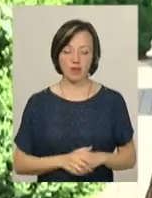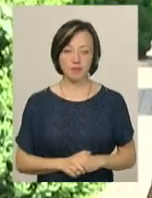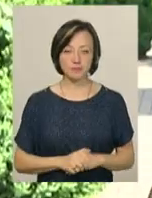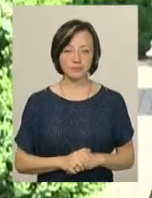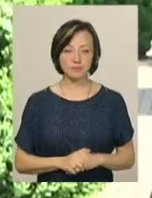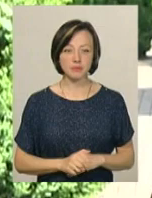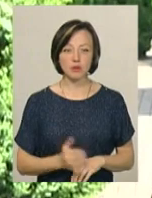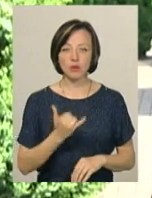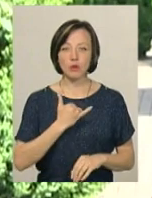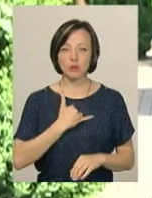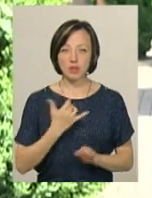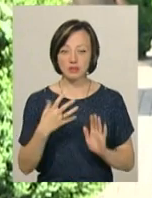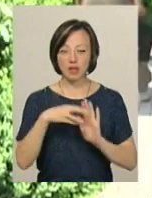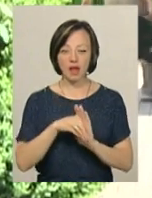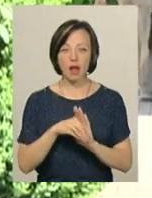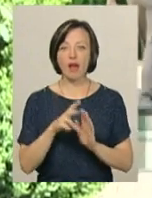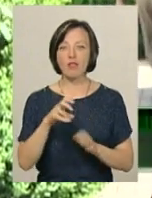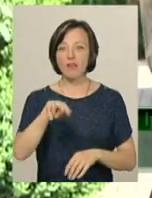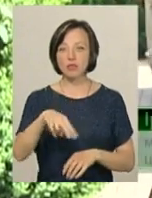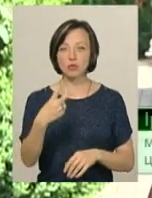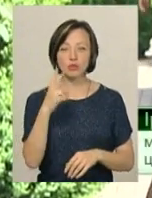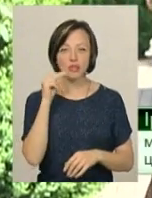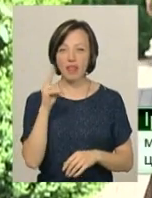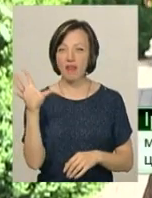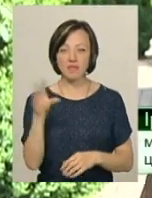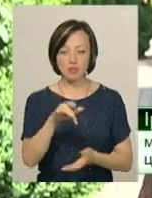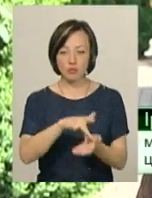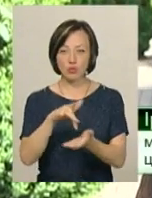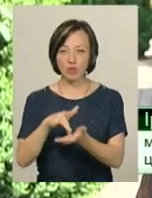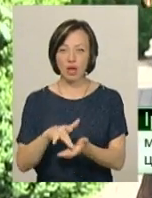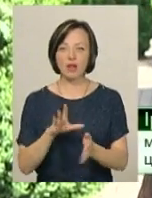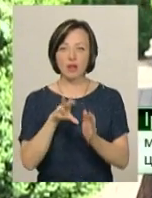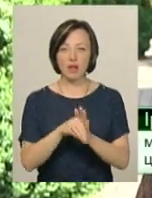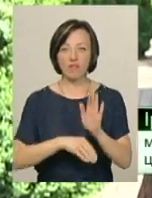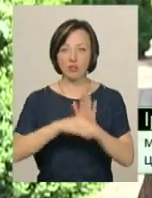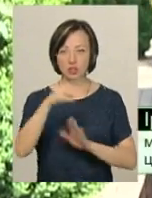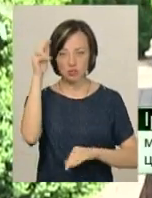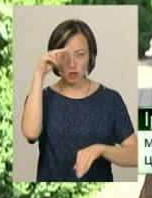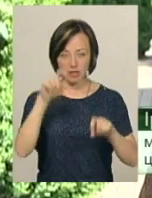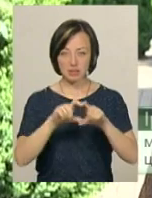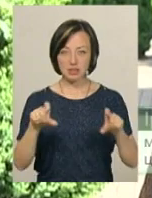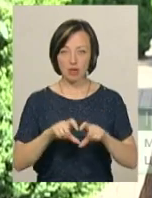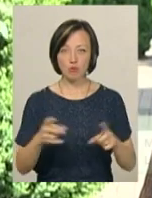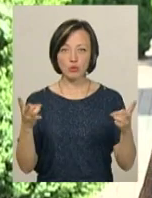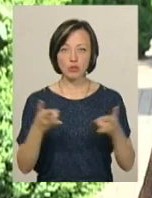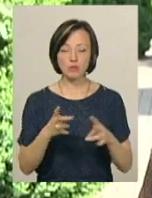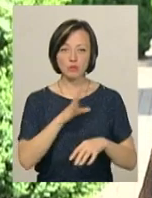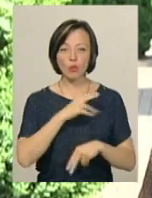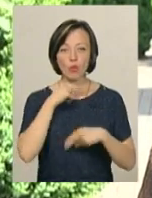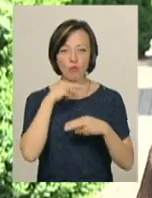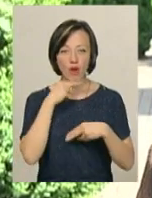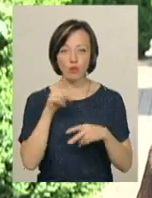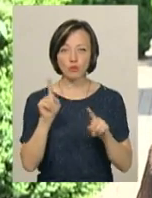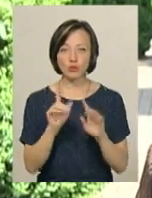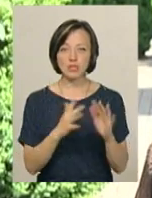На задіяні 22-го не всі пункти тестування, задіяні вищі навчальні заклади. Тому потрібно бути уважним, тому